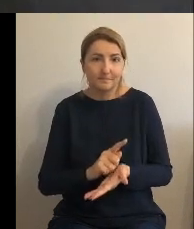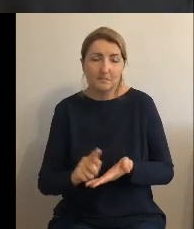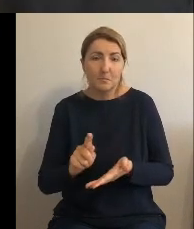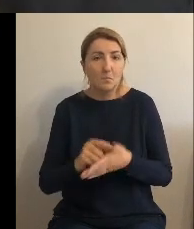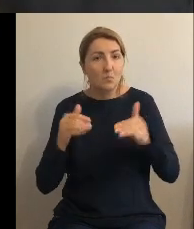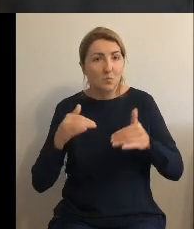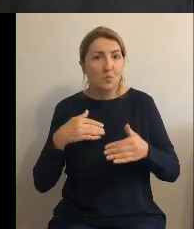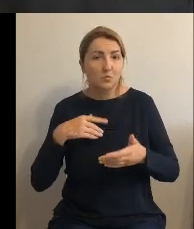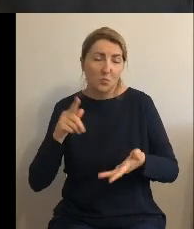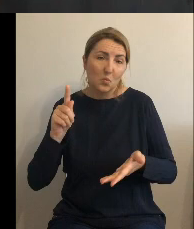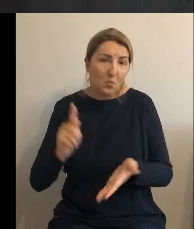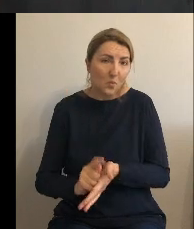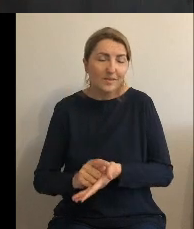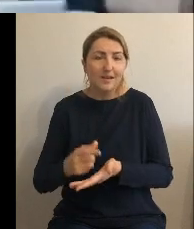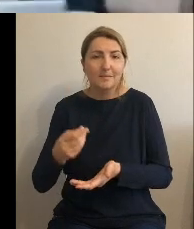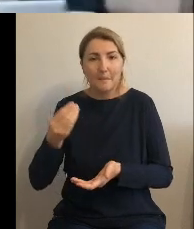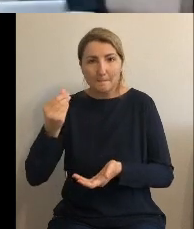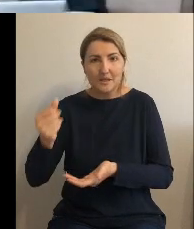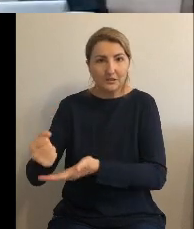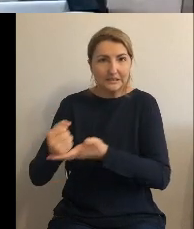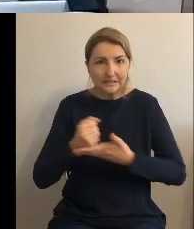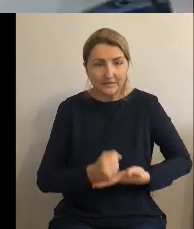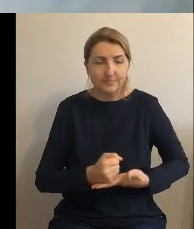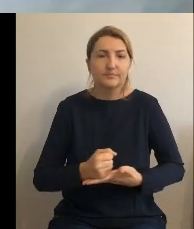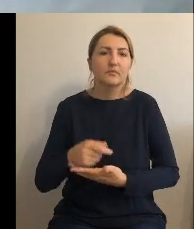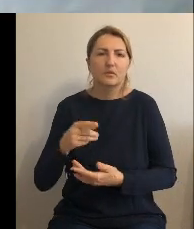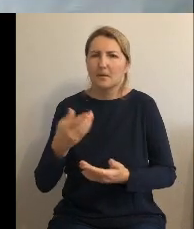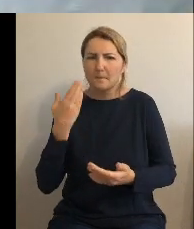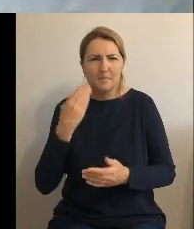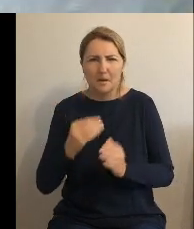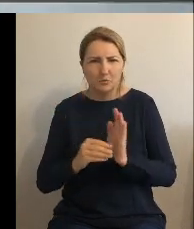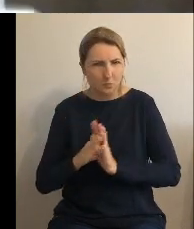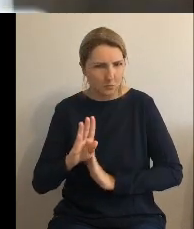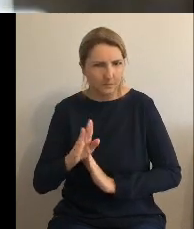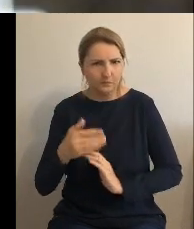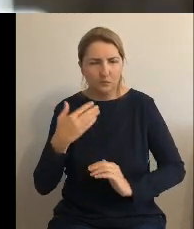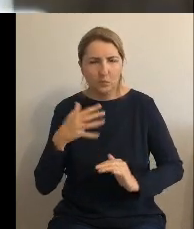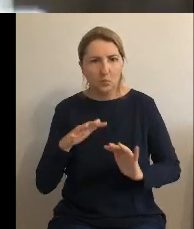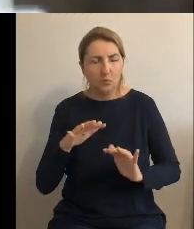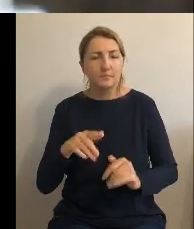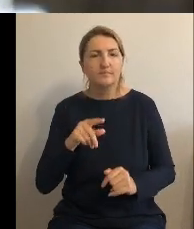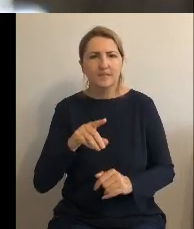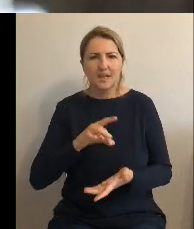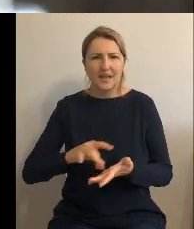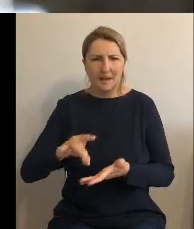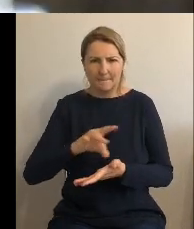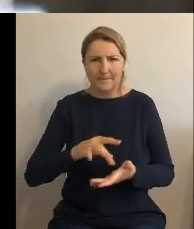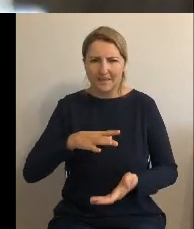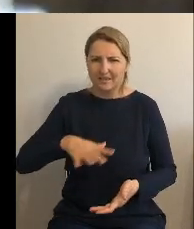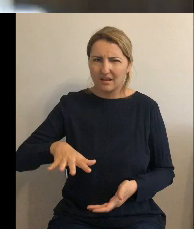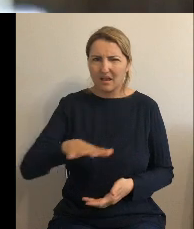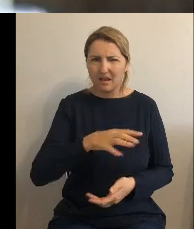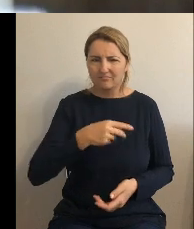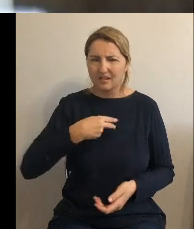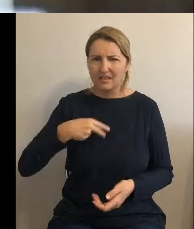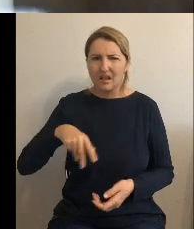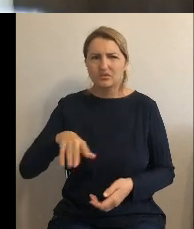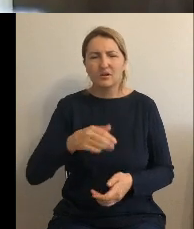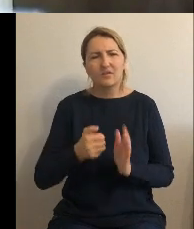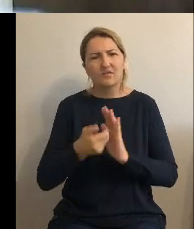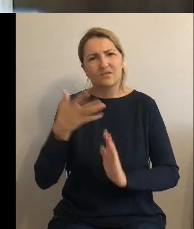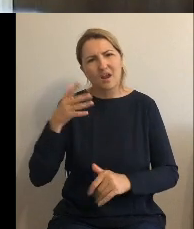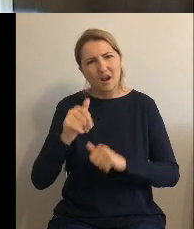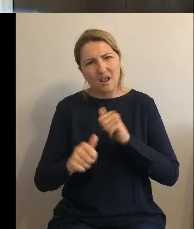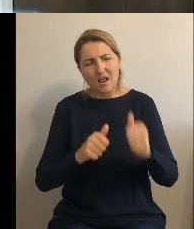pozyskać w bardzo dużej wysokości. Od wielu lat nasza gmina boryka się z trudnościami związanymi z jakością wody, z